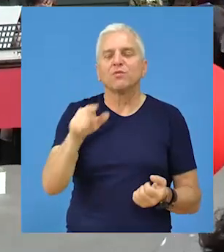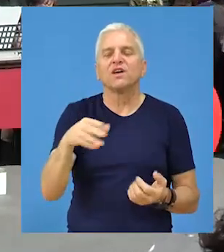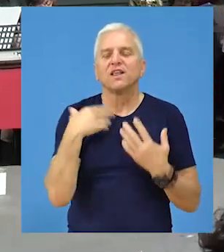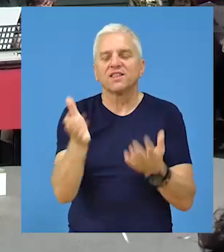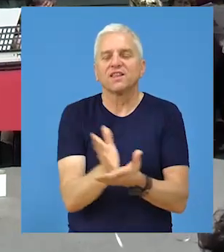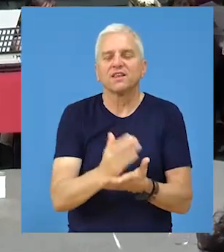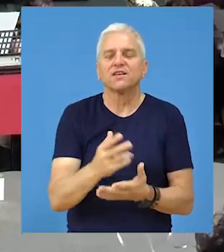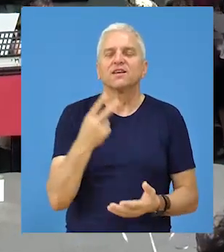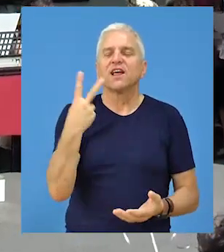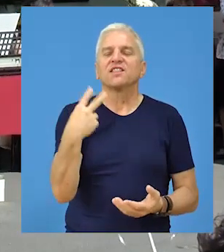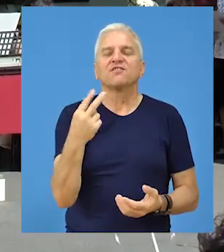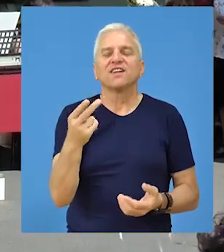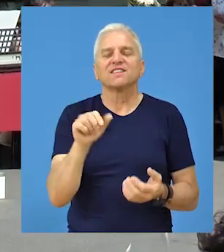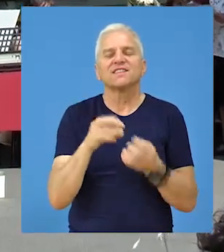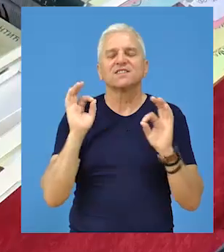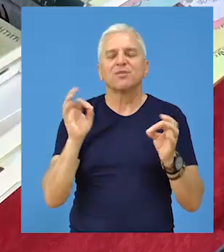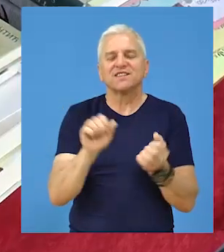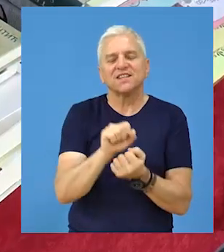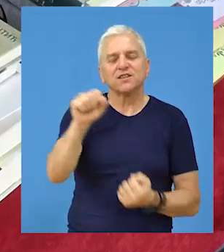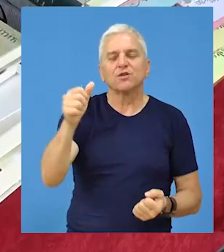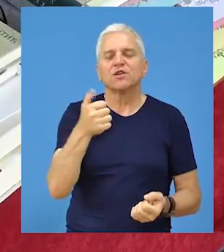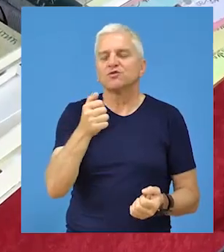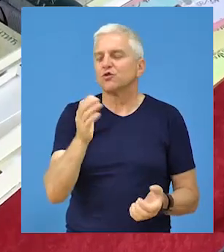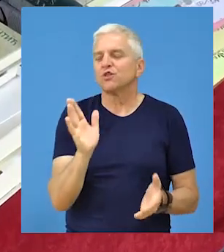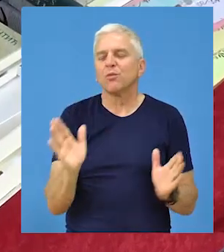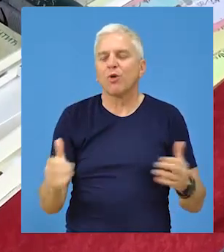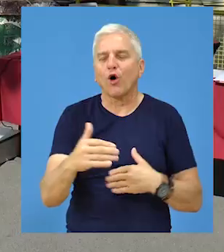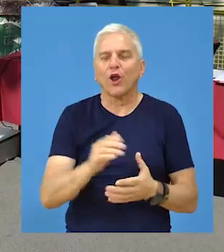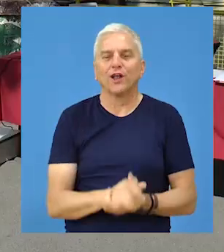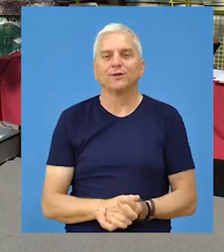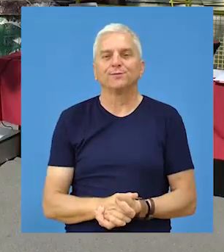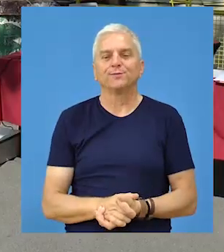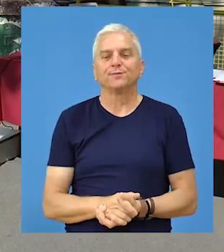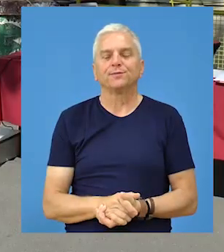pored toga dodeljeno je 20 specijalnih diploma, kao i stotinak pohvalnica.